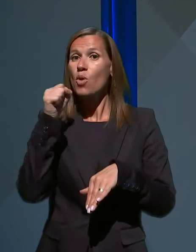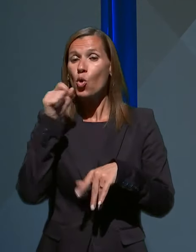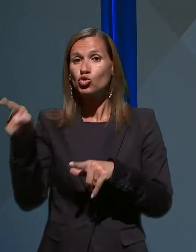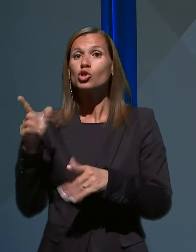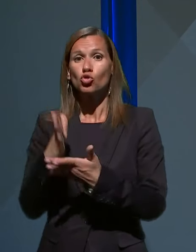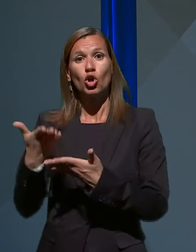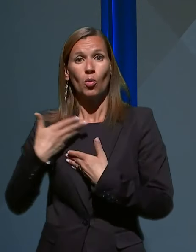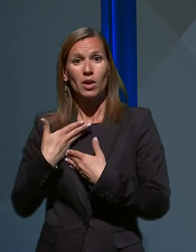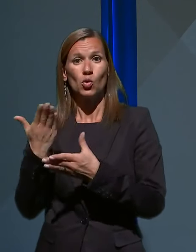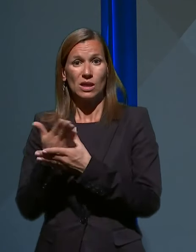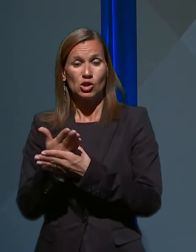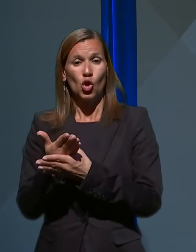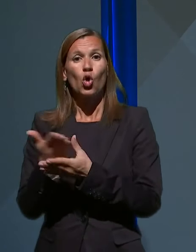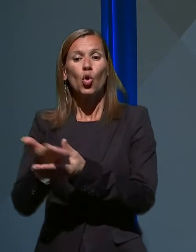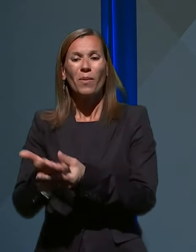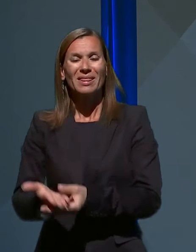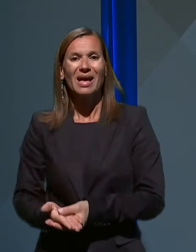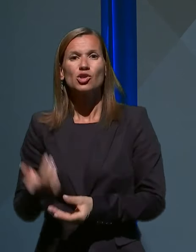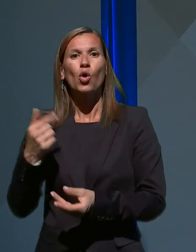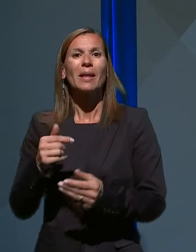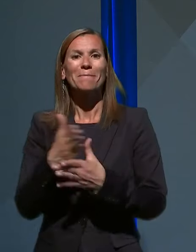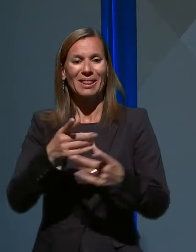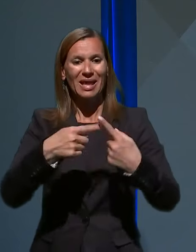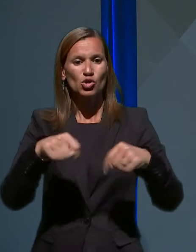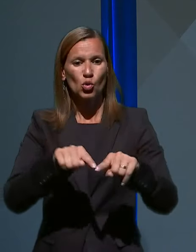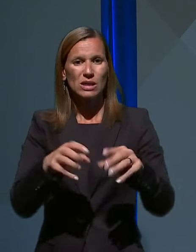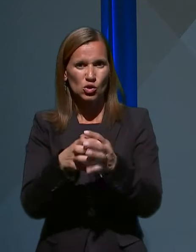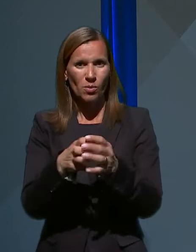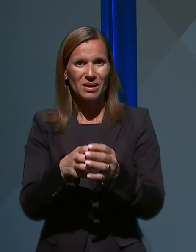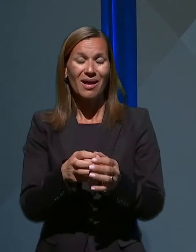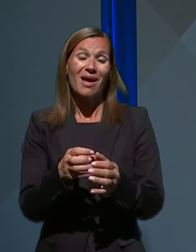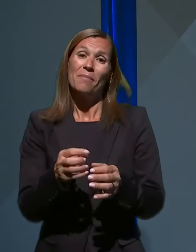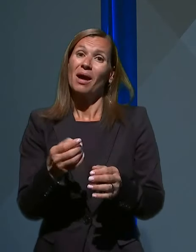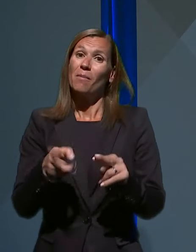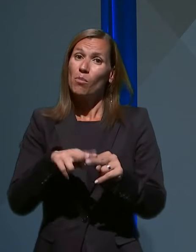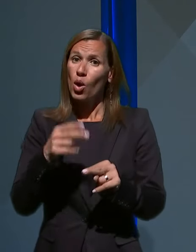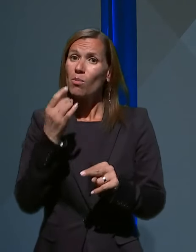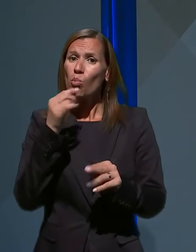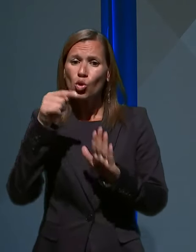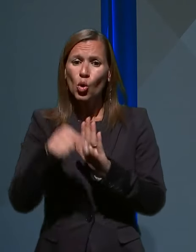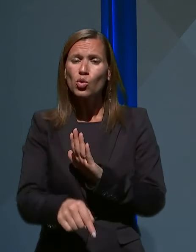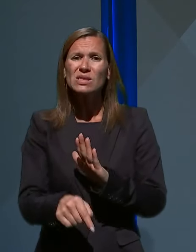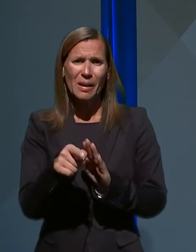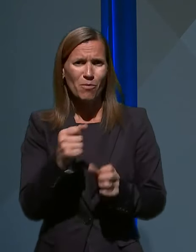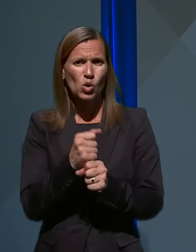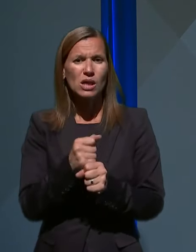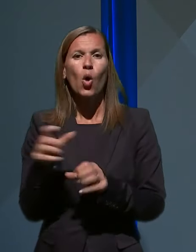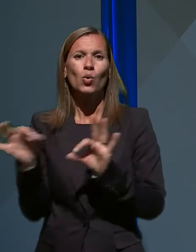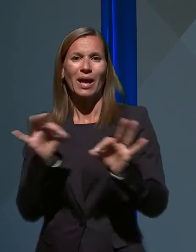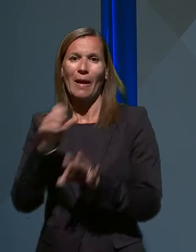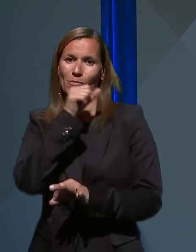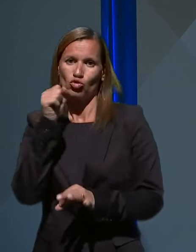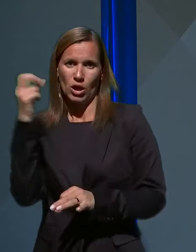dokumentacijo strani medresorske skupine, tako da zdaj podrobnosti tega posla uraja pošta Slovenije. Jaz verjamem, da